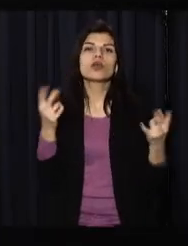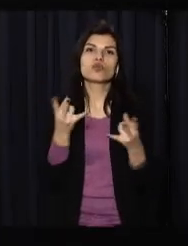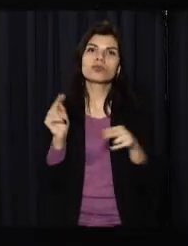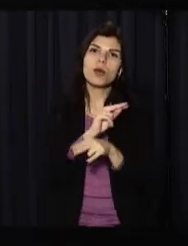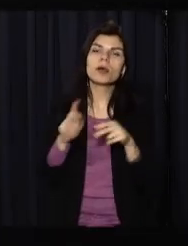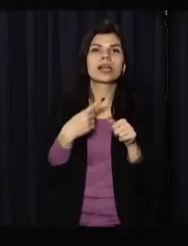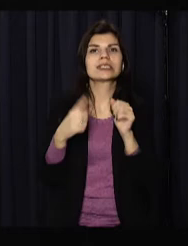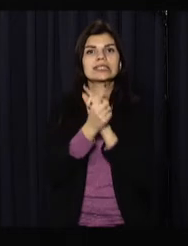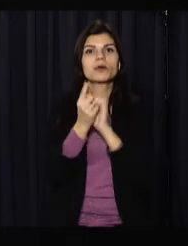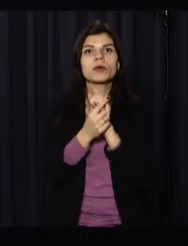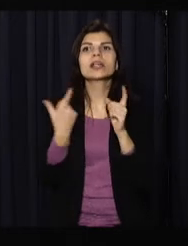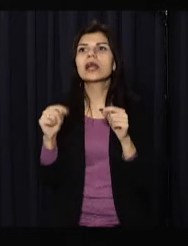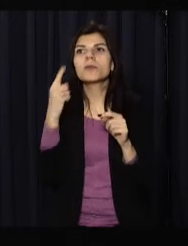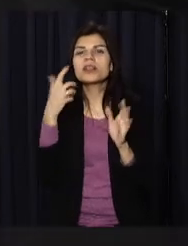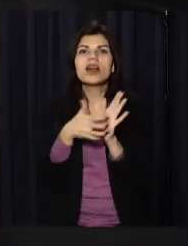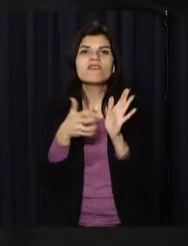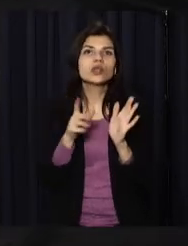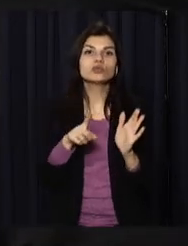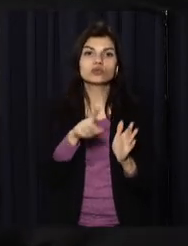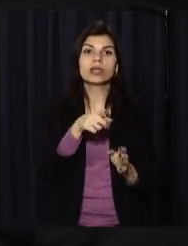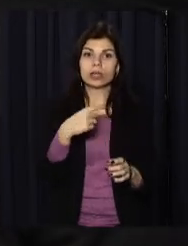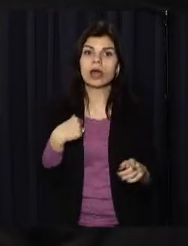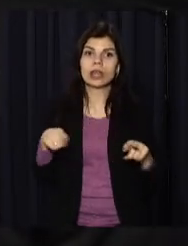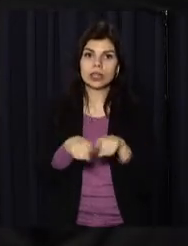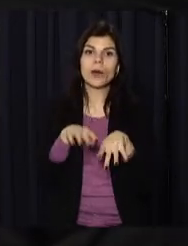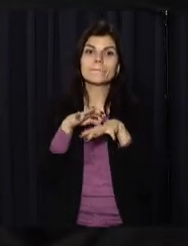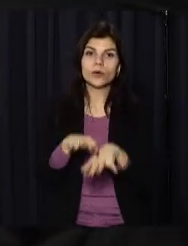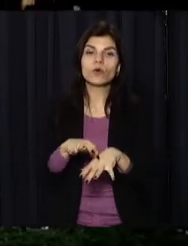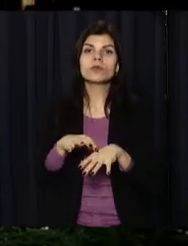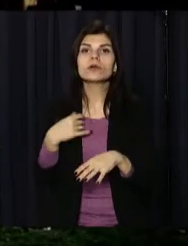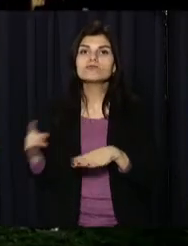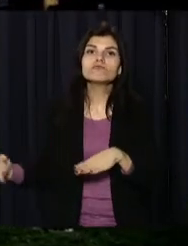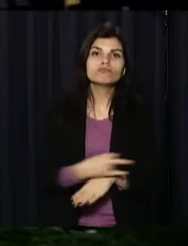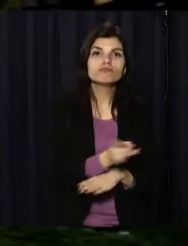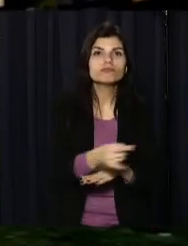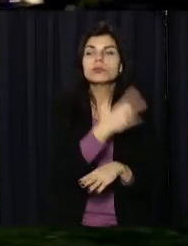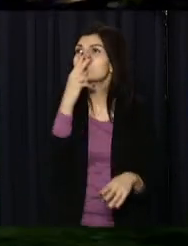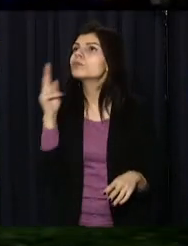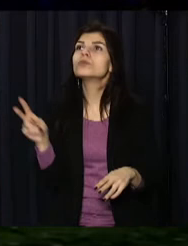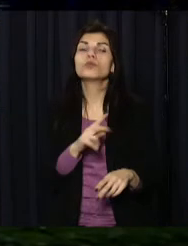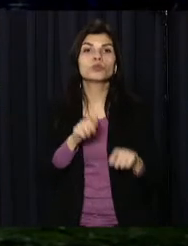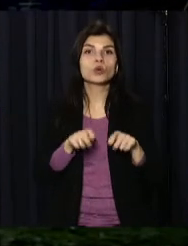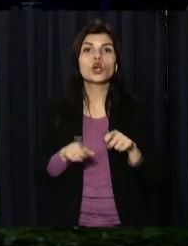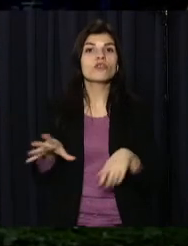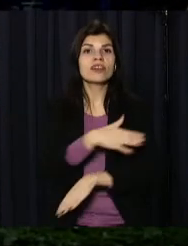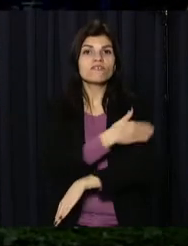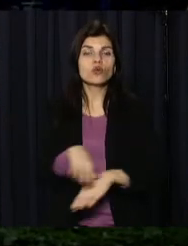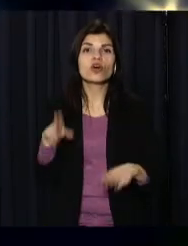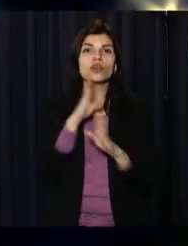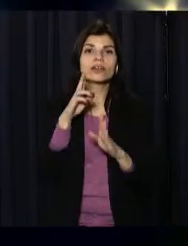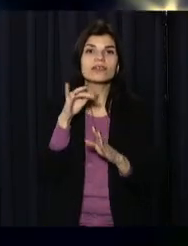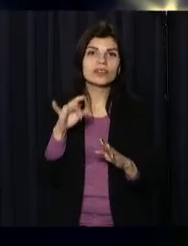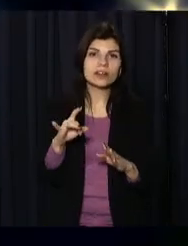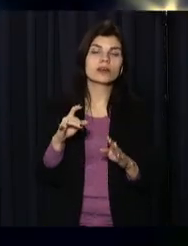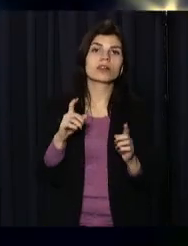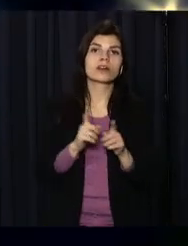або заміна ламп і світильників. Ця періодична провода такі об'їзди для того, щоб в нашому місті постійно всі вулиці, двари та